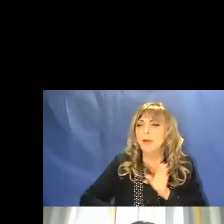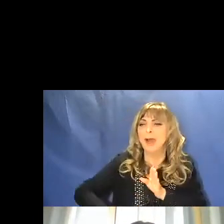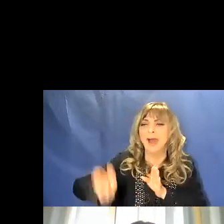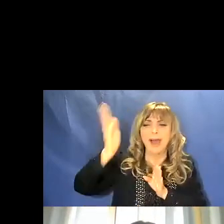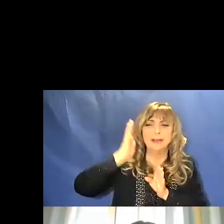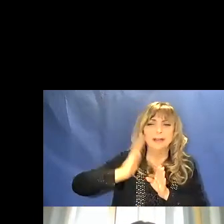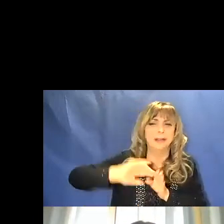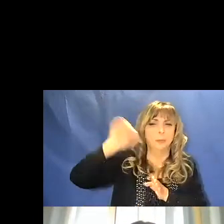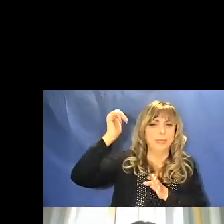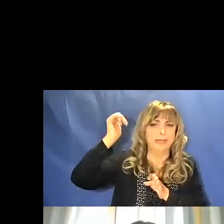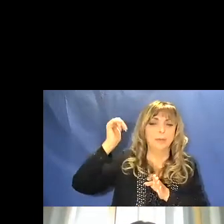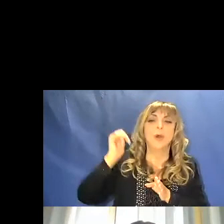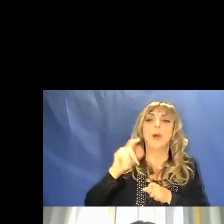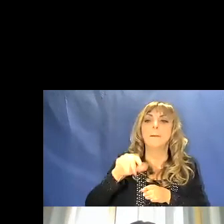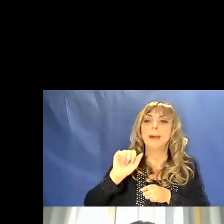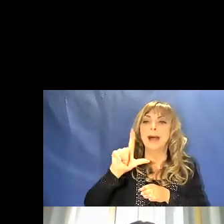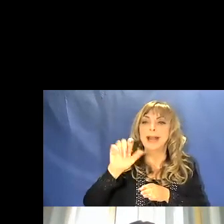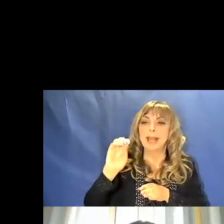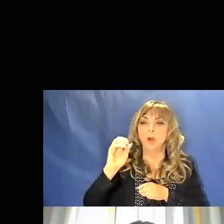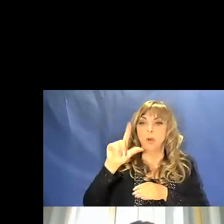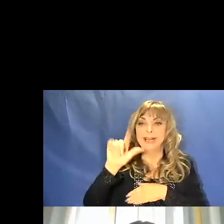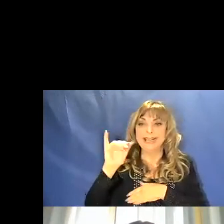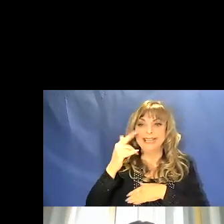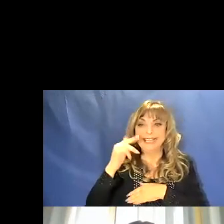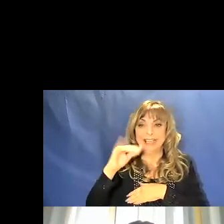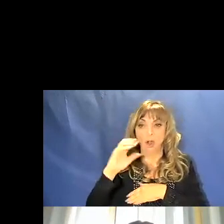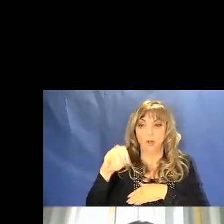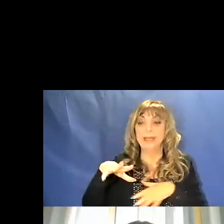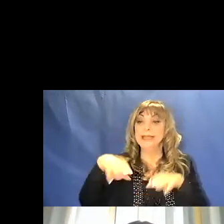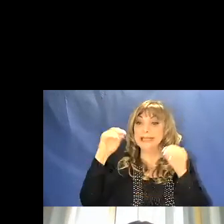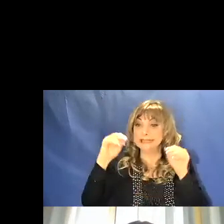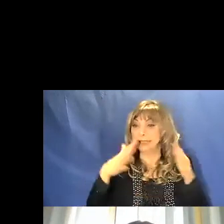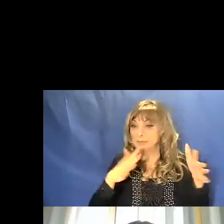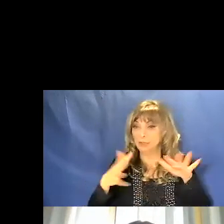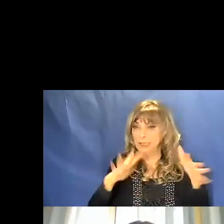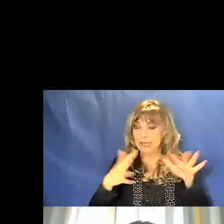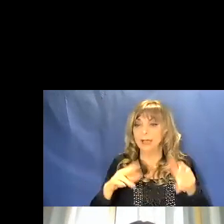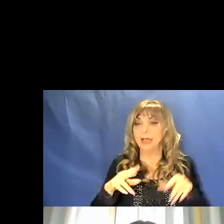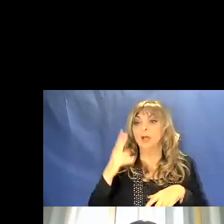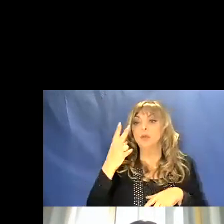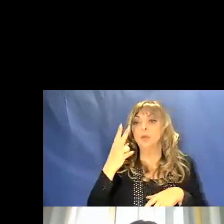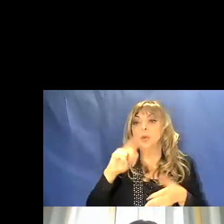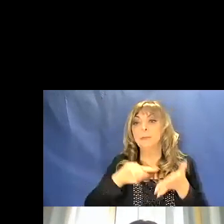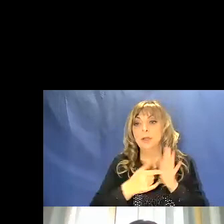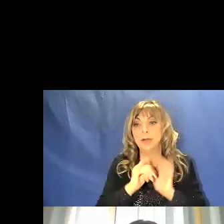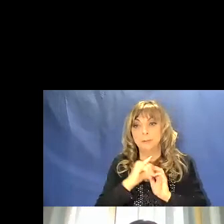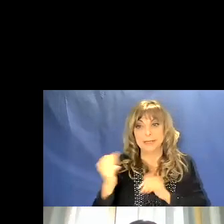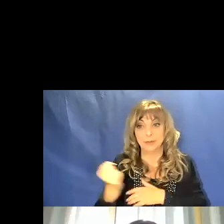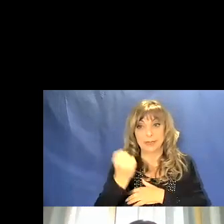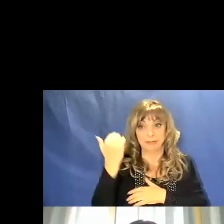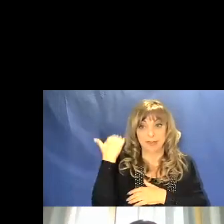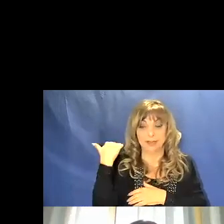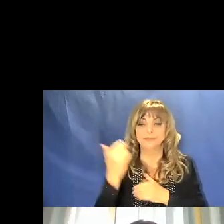preistoria il paleolitico che inizia circa due milioni e mezzo di anni fa